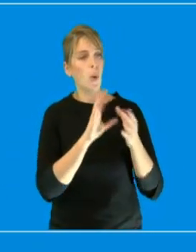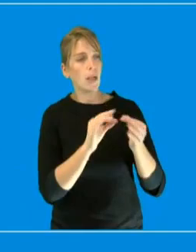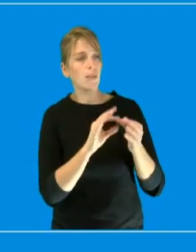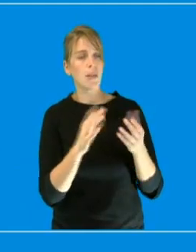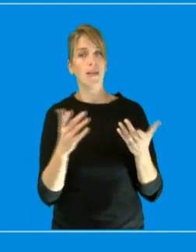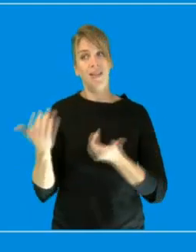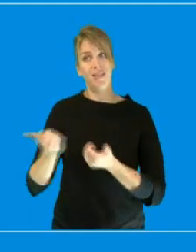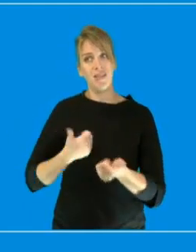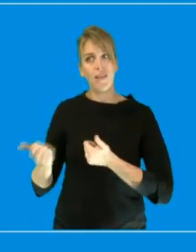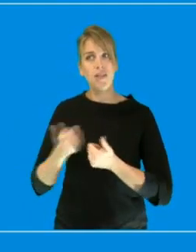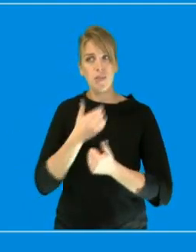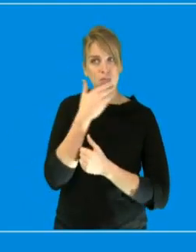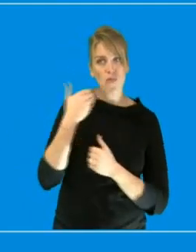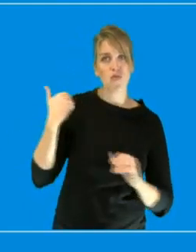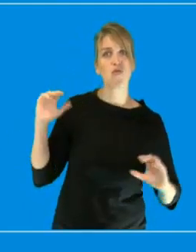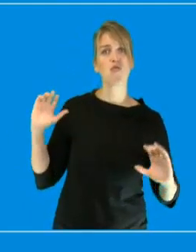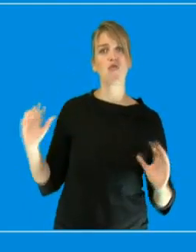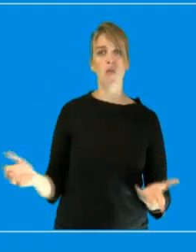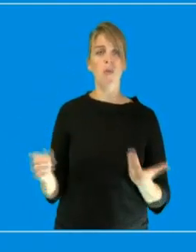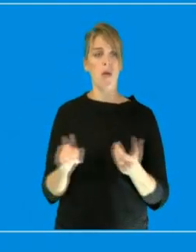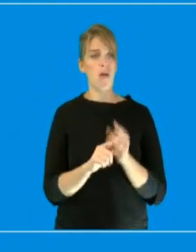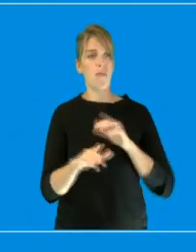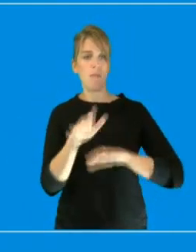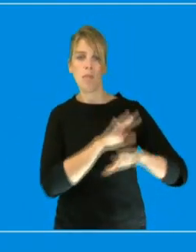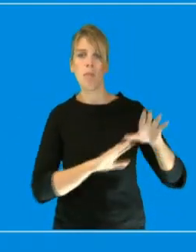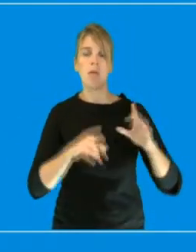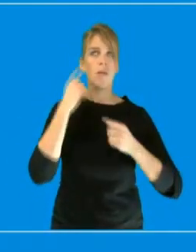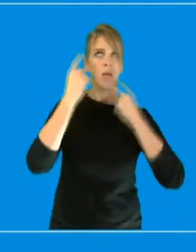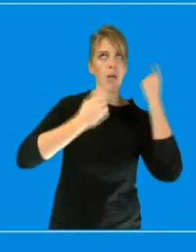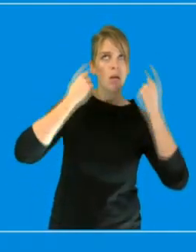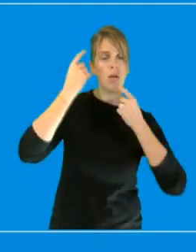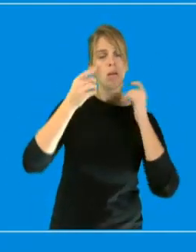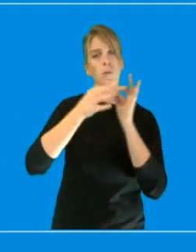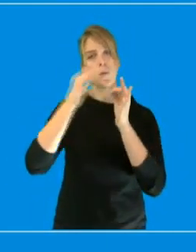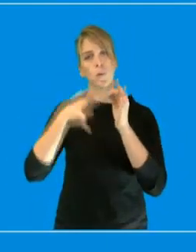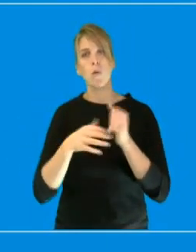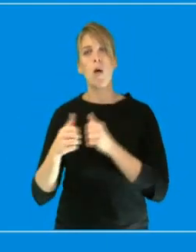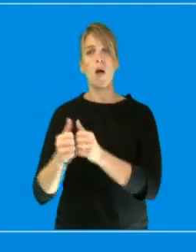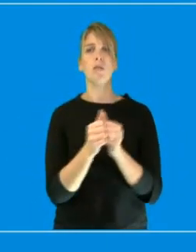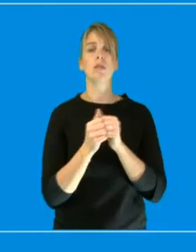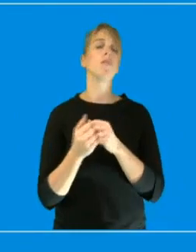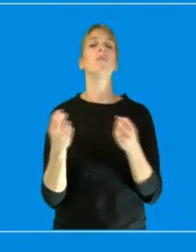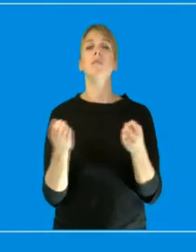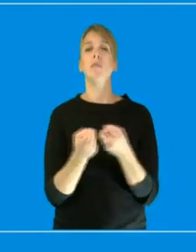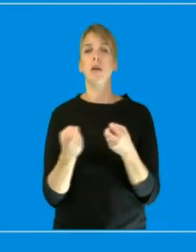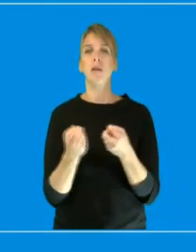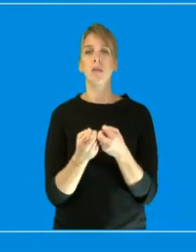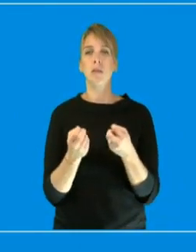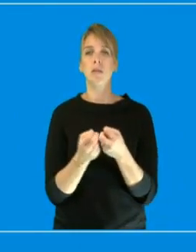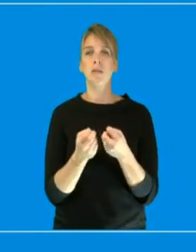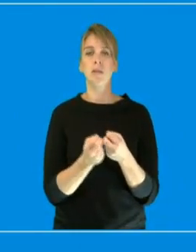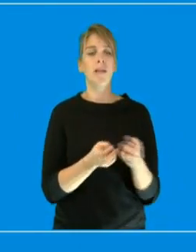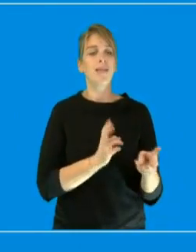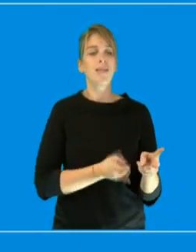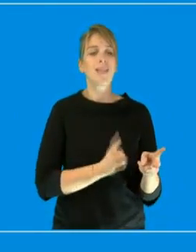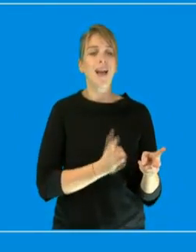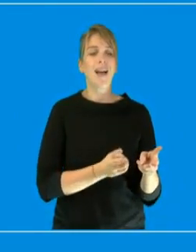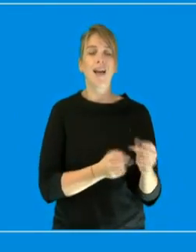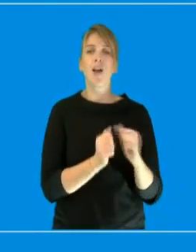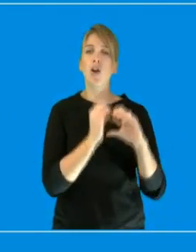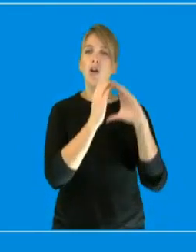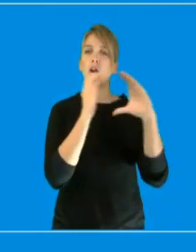service peut être amélioré, et de trouver des solutions de compromis, par exemple, en réintroduisant trois trains omnibus